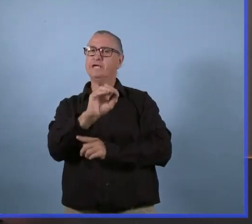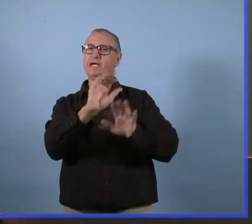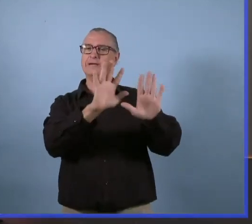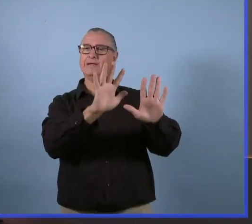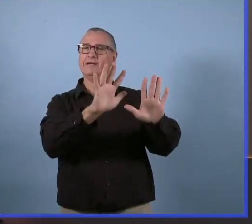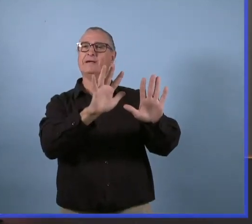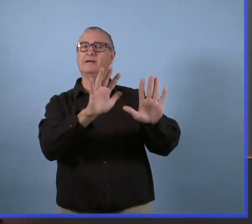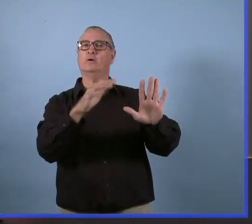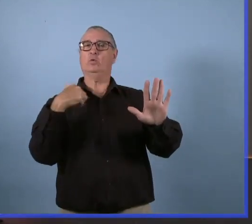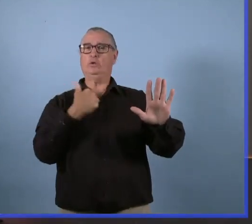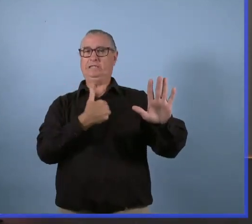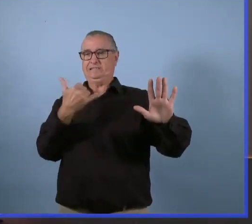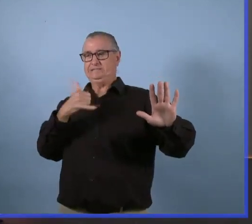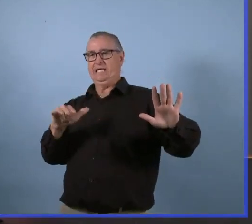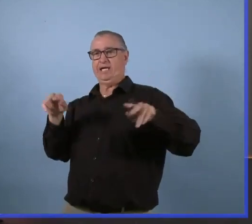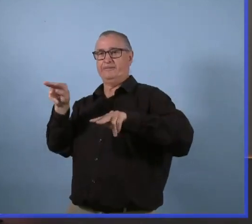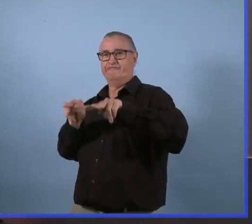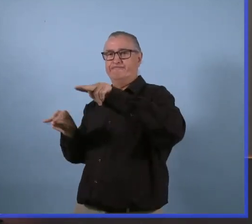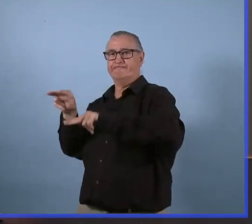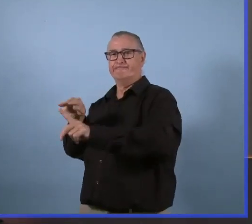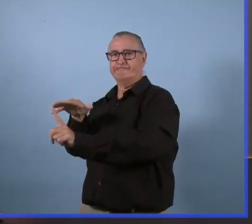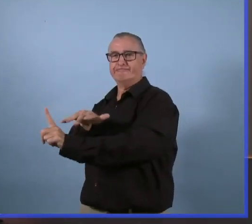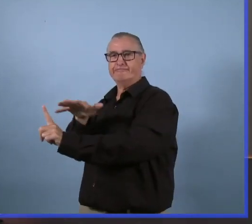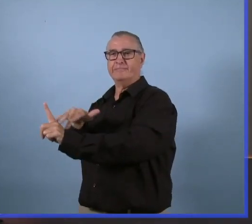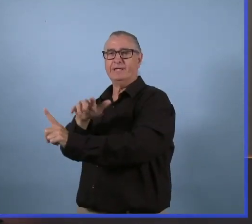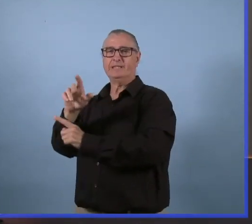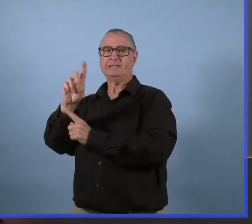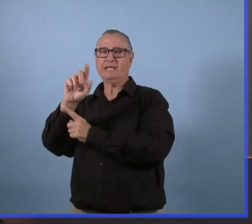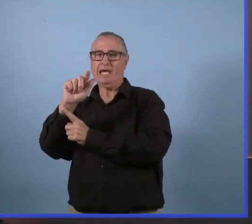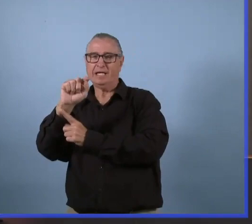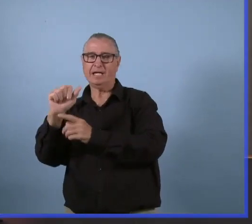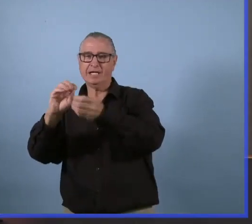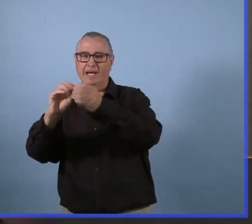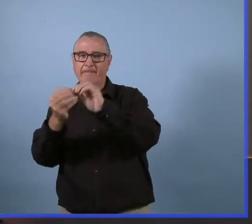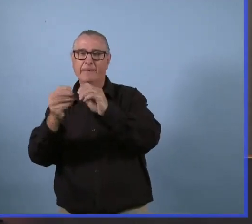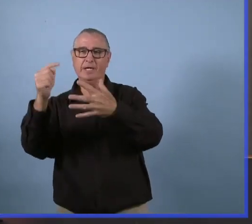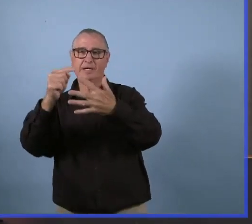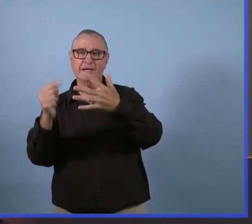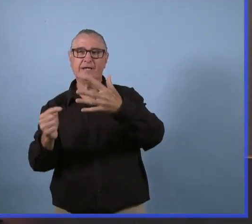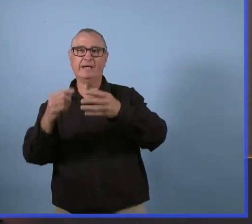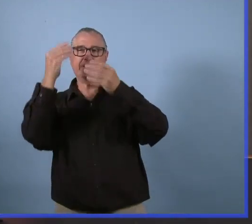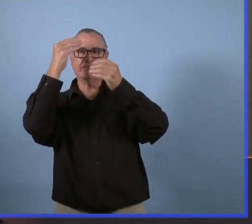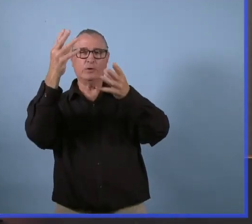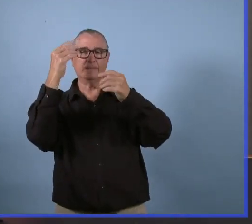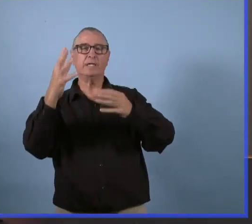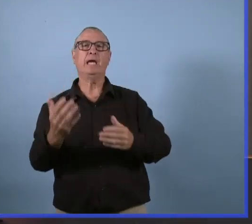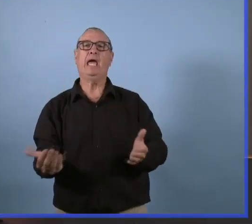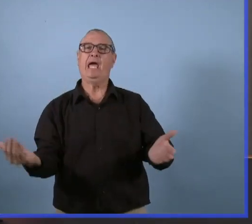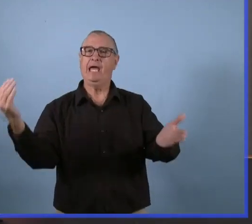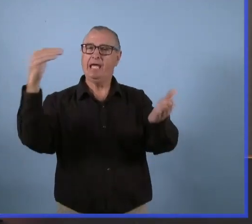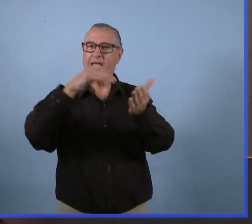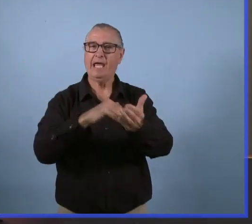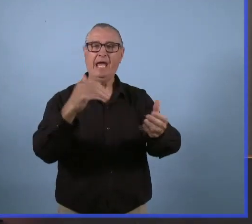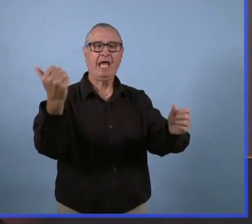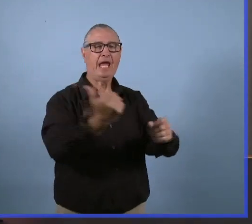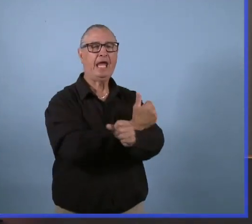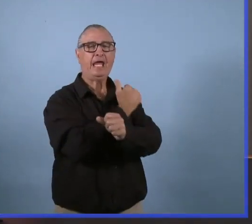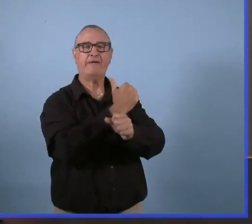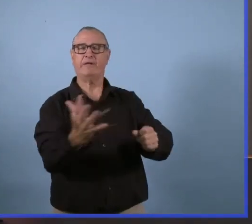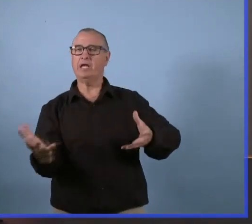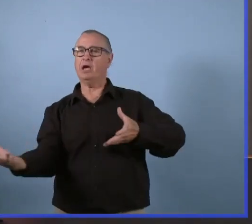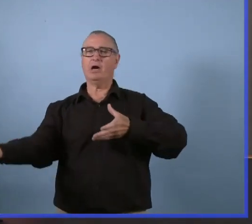les risques, les facteurs, les indicateurs et les priorités pour les Manitobains. Tous ces renseignements vont être pris en